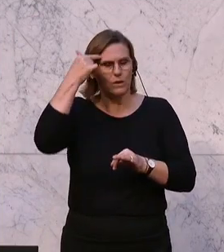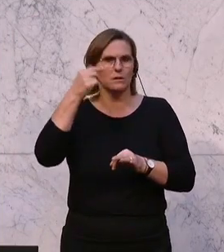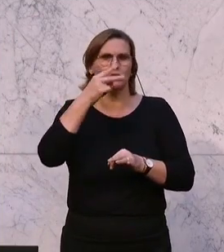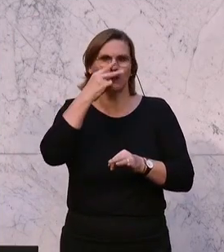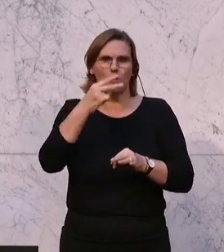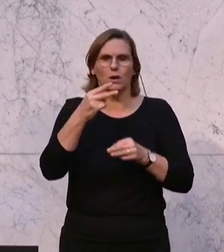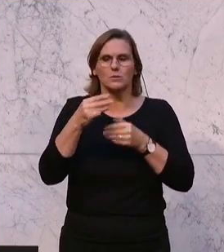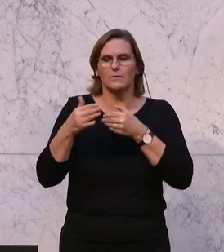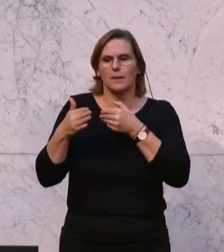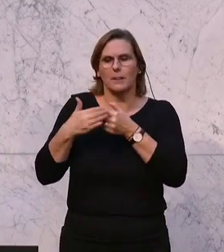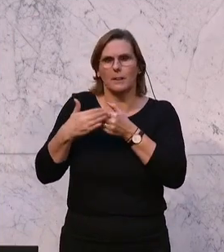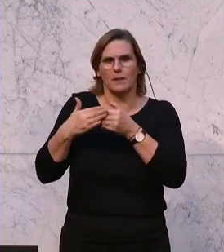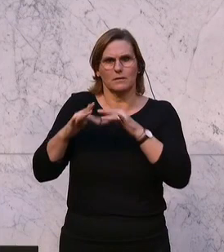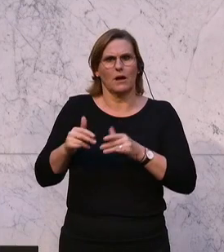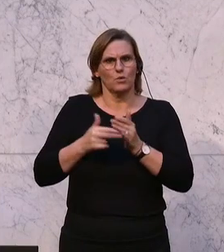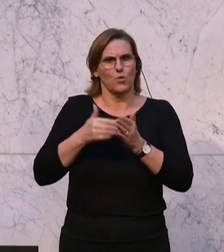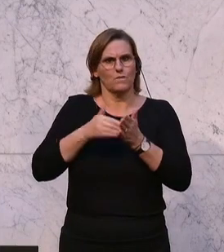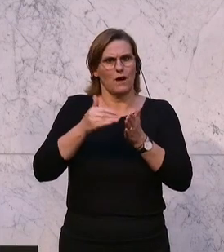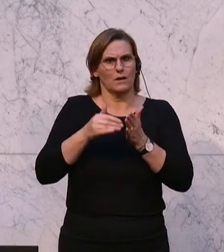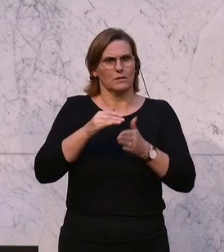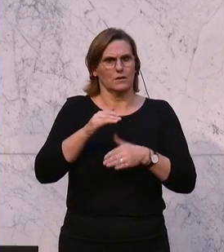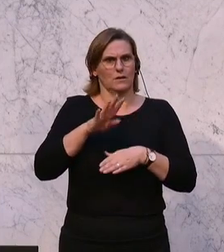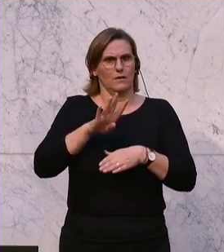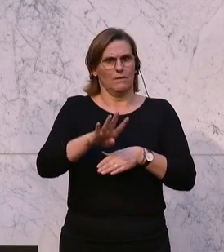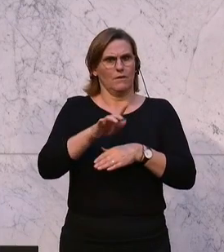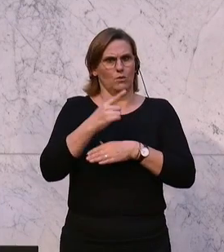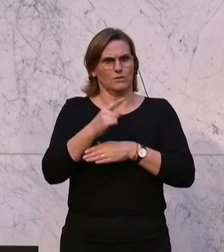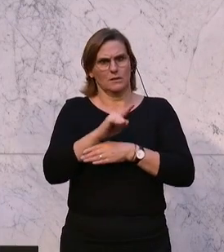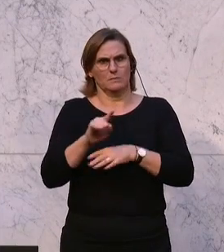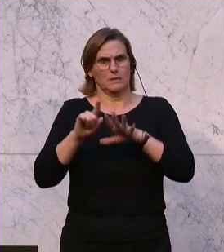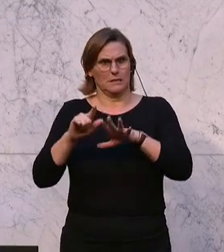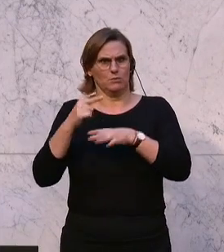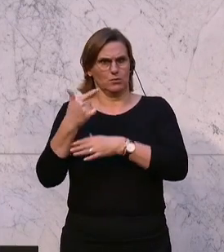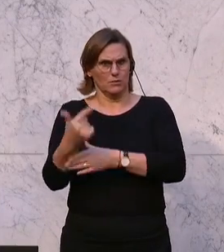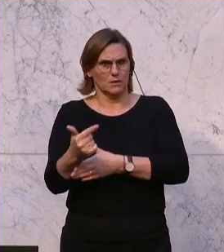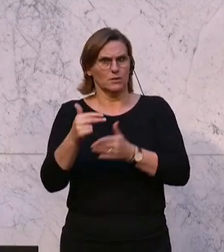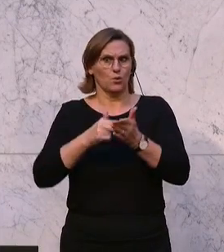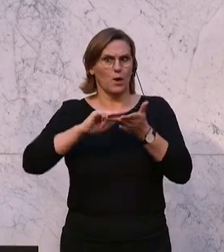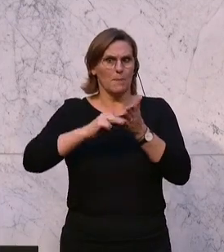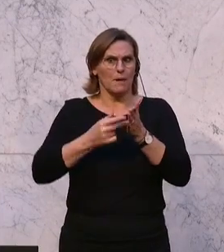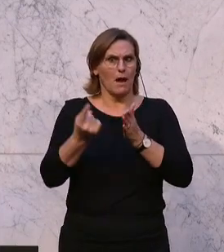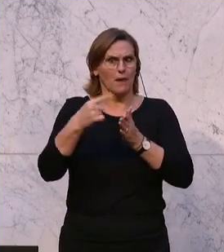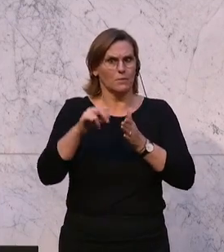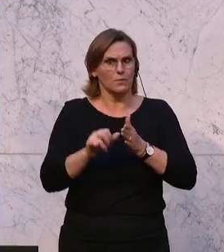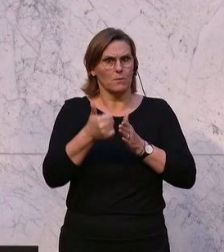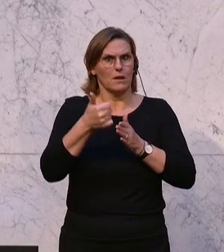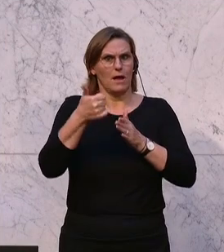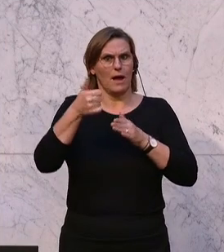nahe stehen. Und das Ganze geht weiter. Von 2024 bis 2027 gibt es noch einmal 1